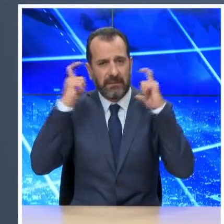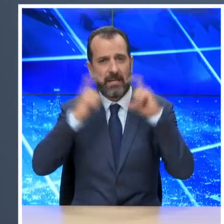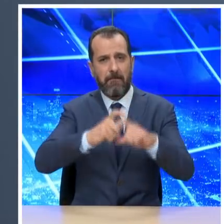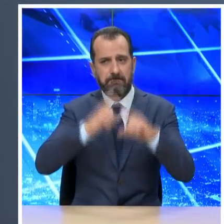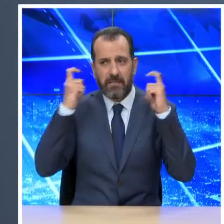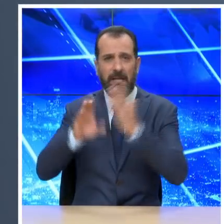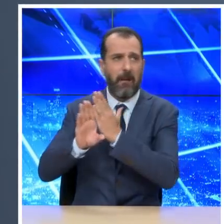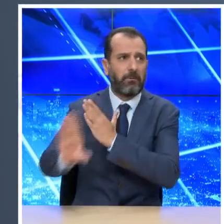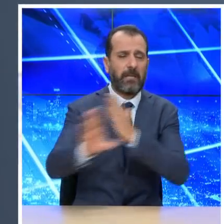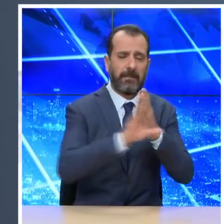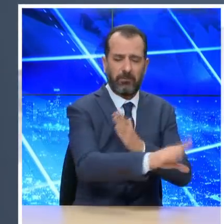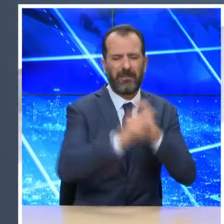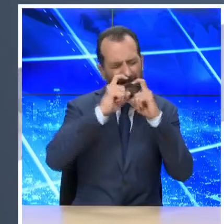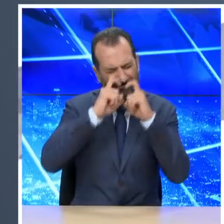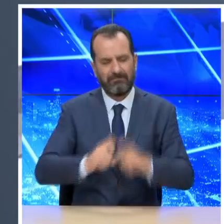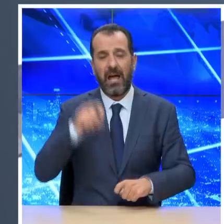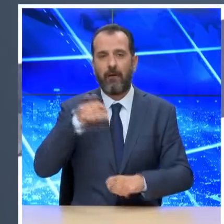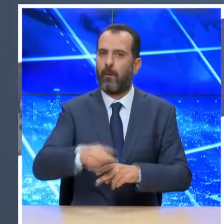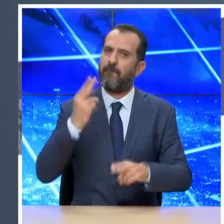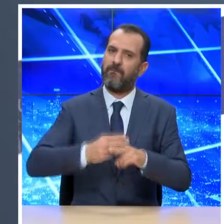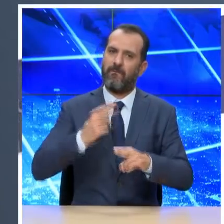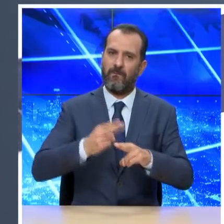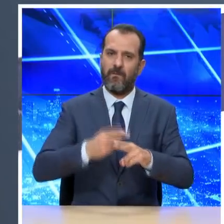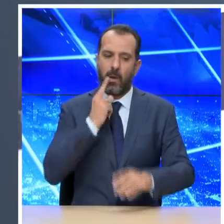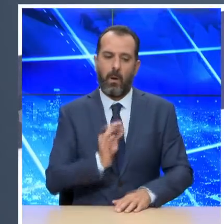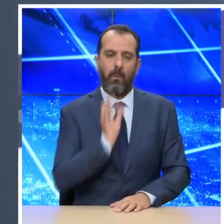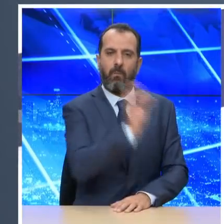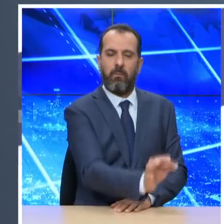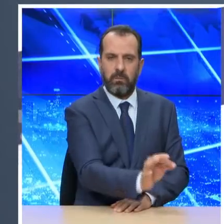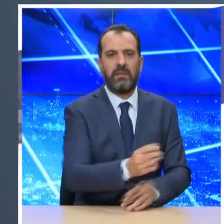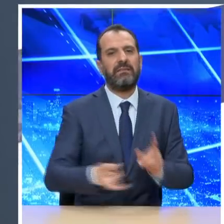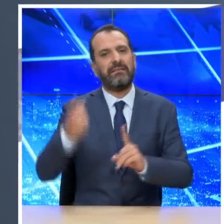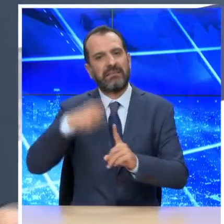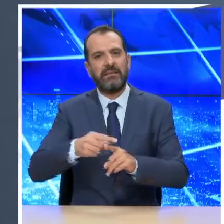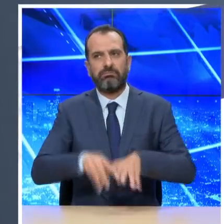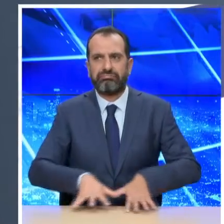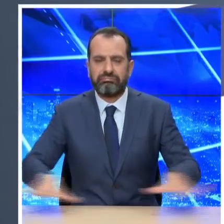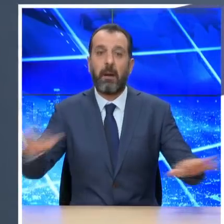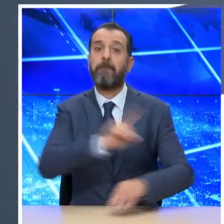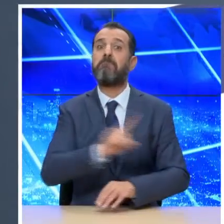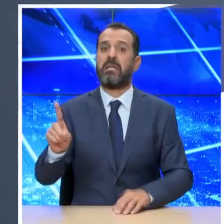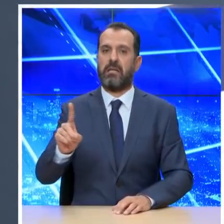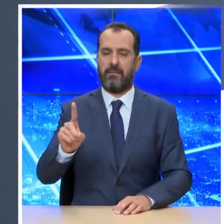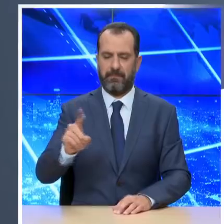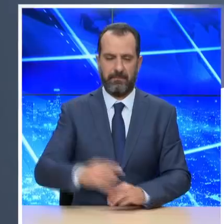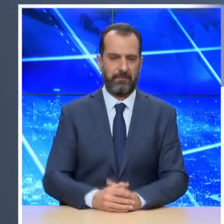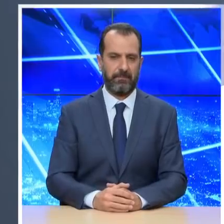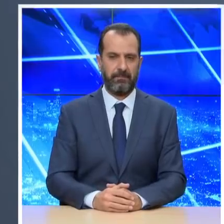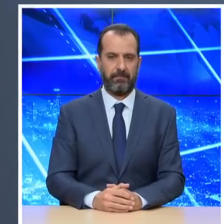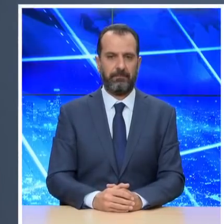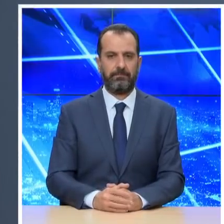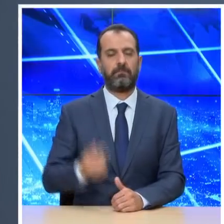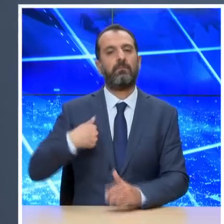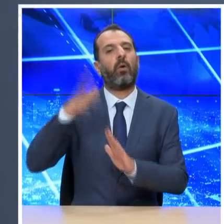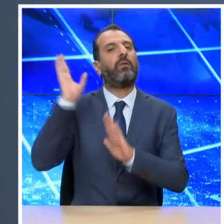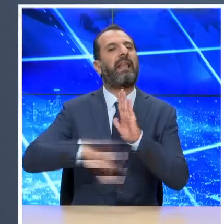της μετάδοσης και δρούν αποτελεσματικά τόσο στην ασυμπτοματική μετάδοση όσο και στη δυναμική υπερμετάδοσης. Τέλος, θα ήθελα